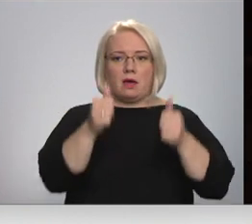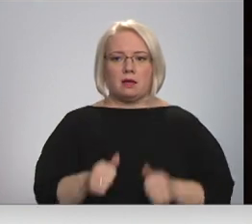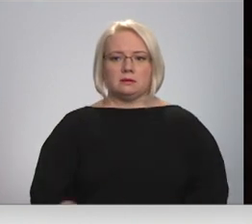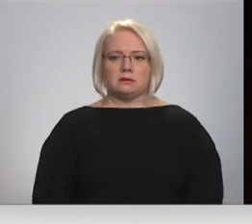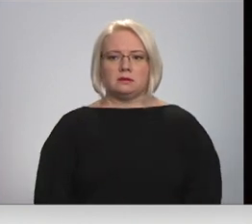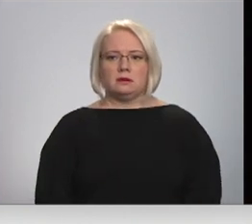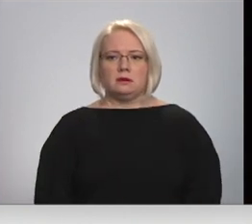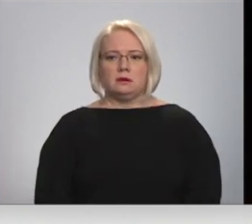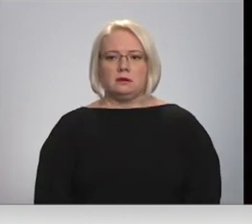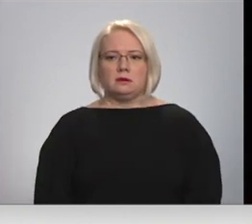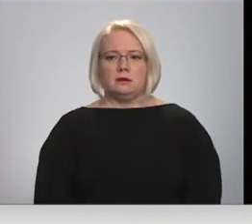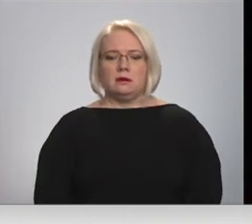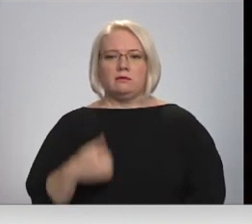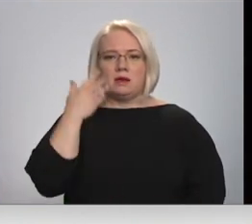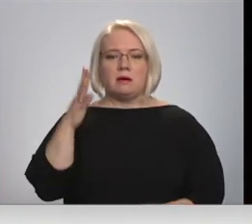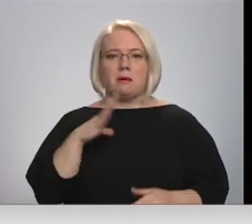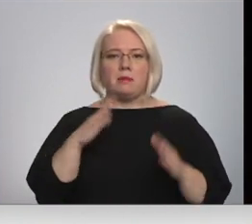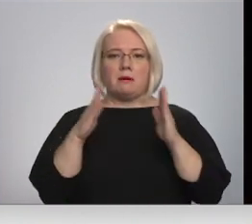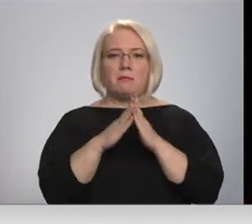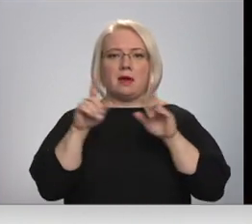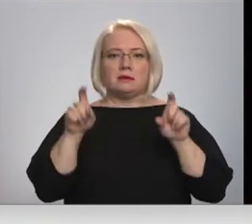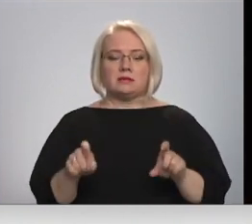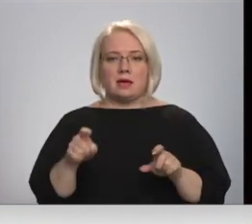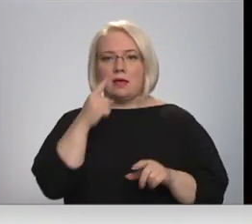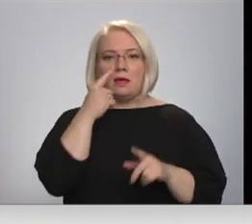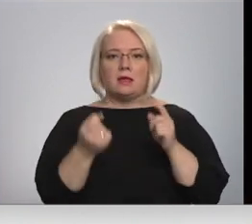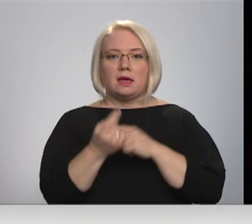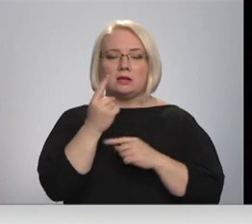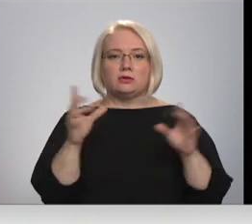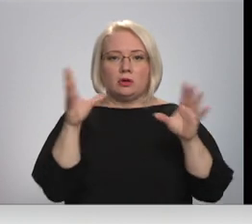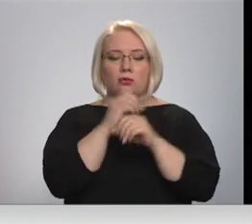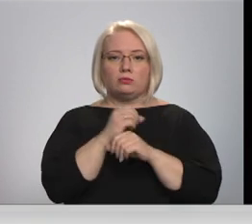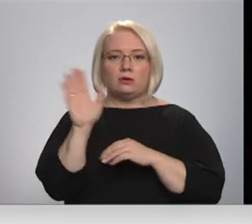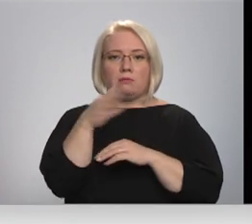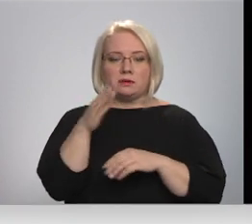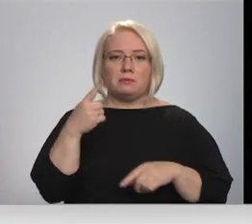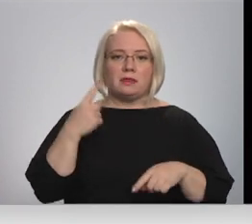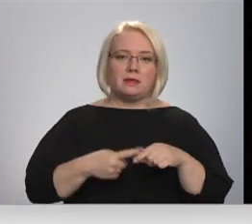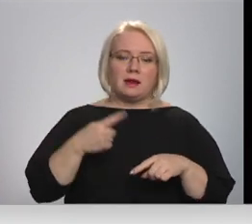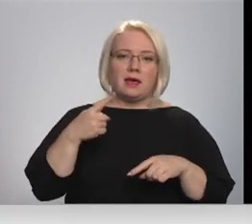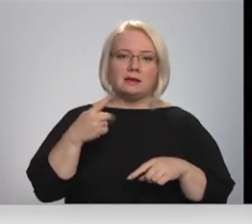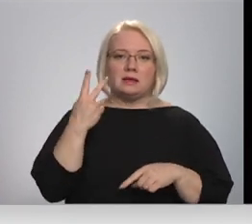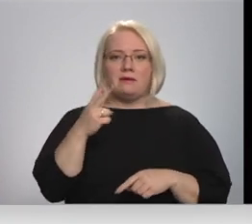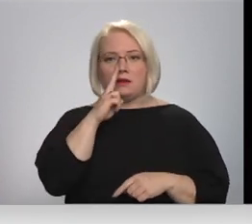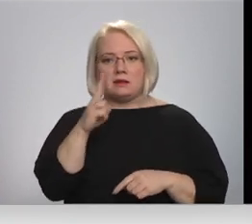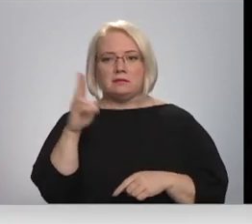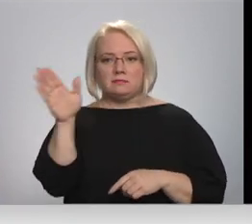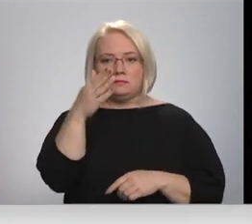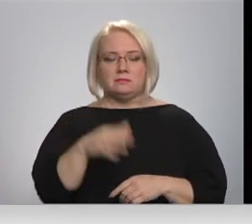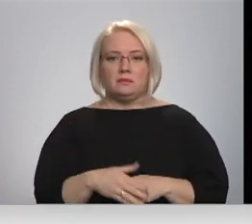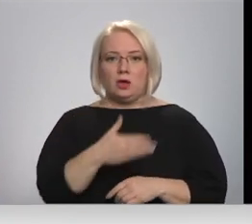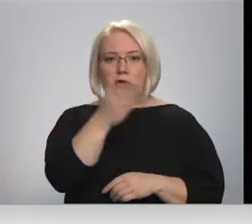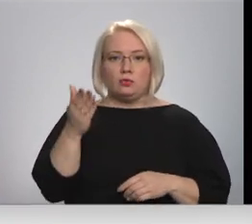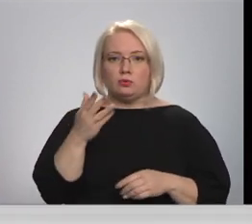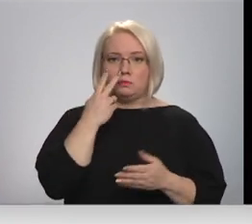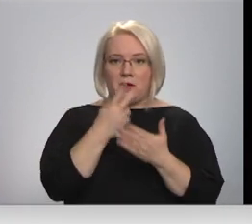gabalu aprojām. Kamēr bija mājasē, tikmēr nesenātas tumšā laikā steigāt, bet reizes divas nedēļā varbūt. Pievēršiet uzvinības par